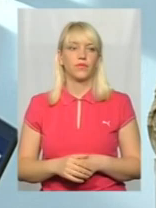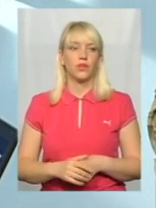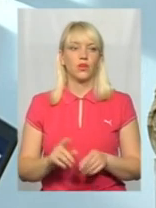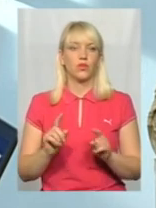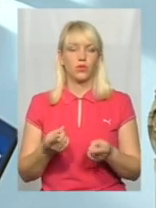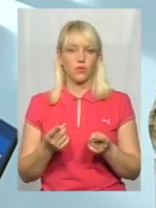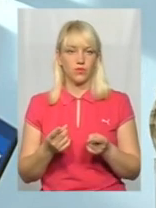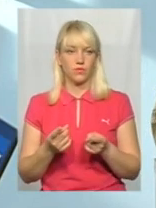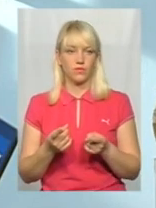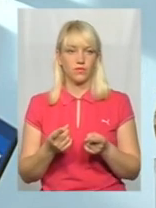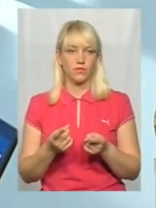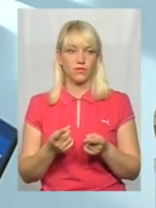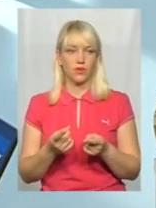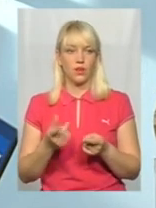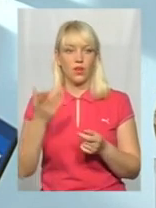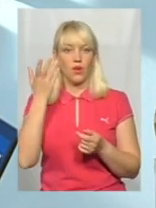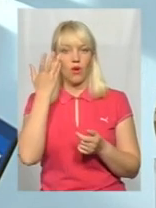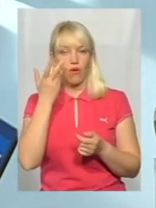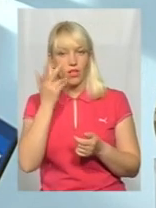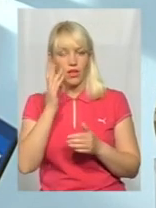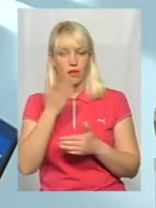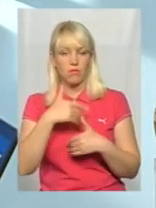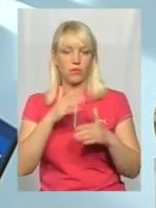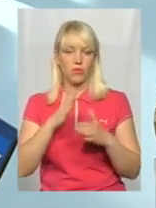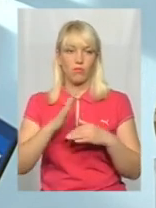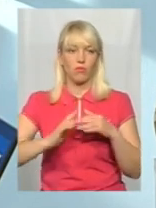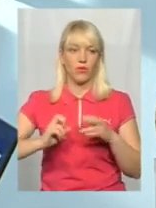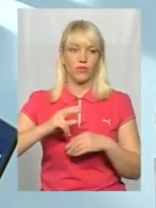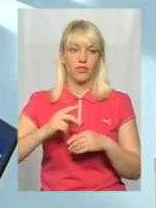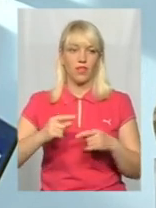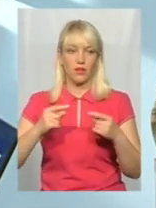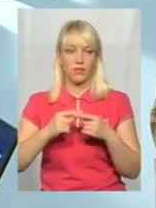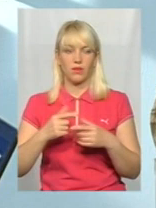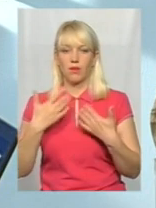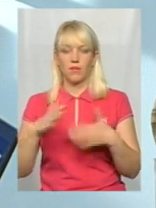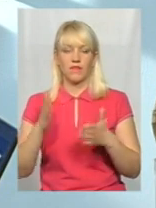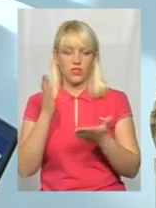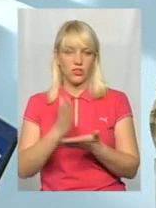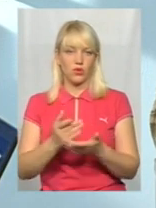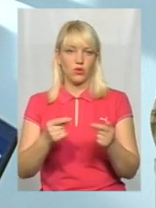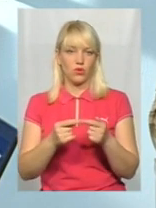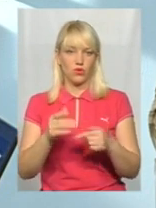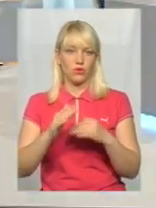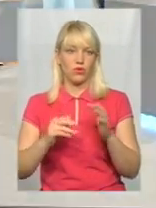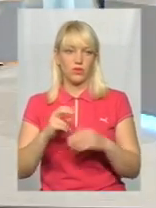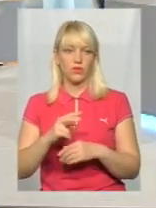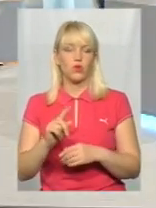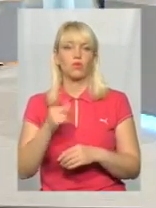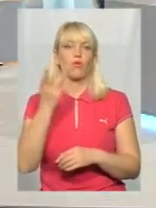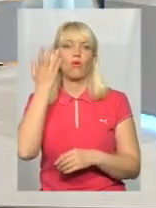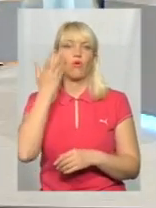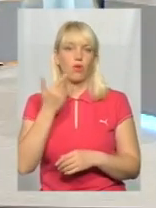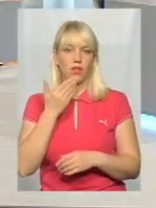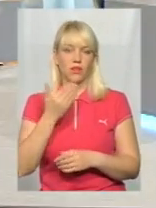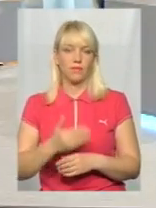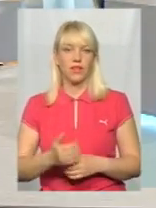коли ми будемо певними професіоналами, ми вже є професіоналами, чому, коли. Дякую, пане